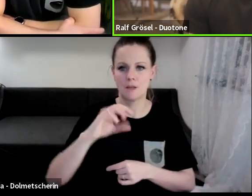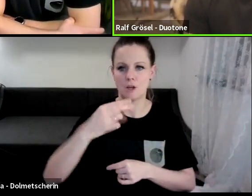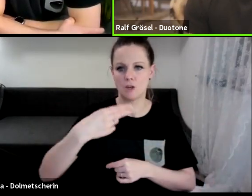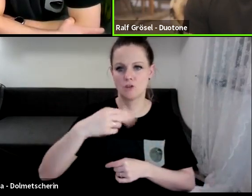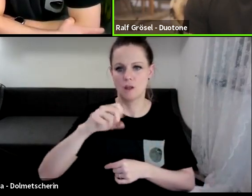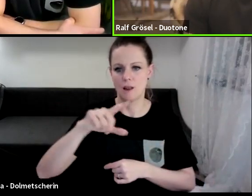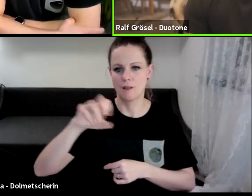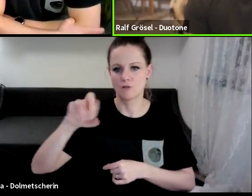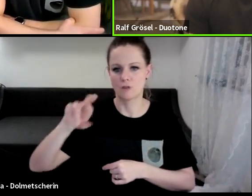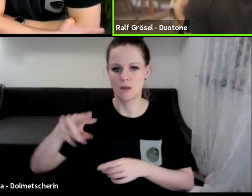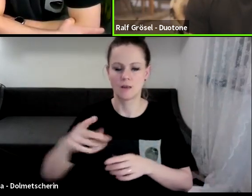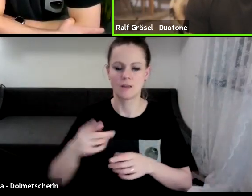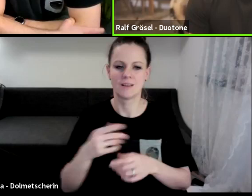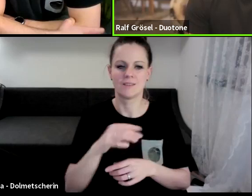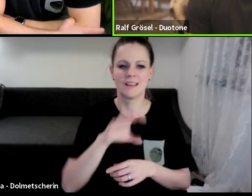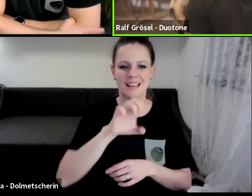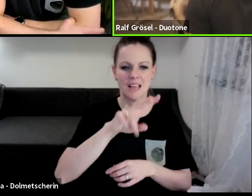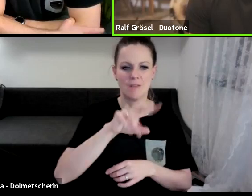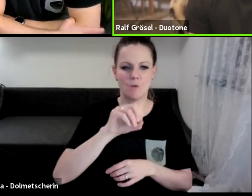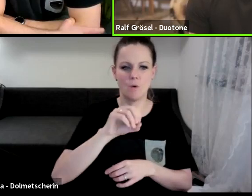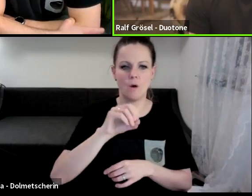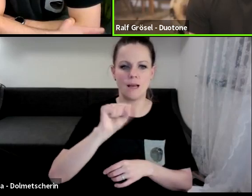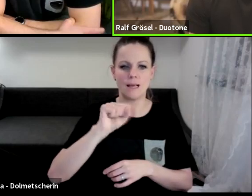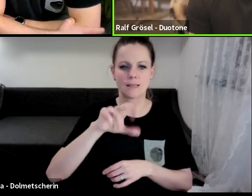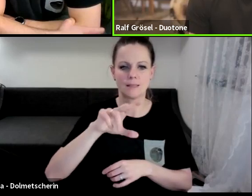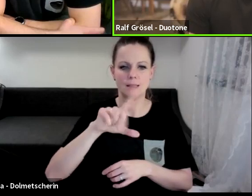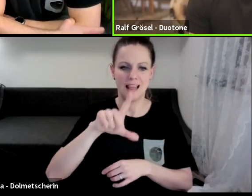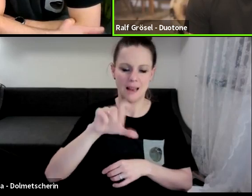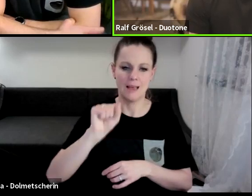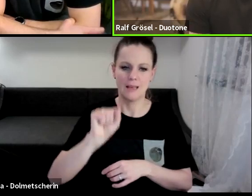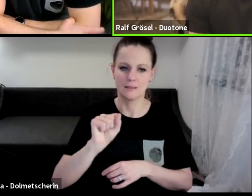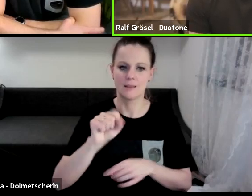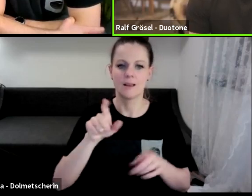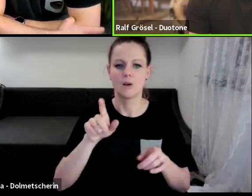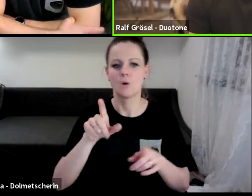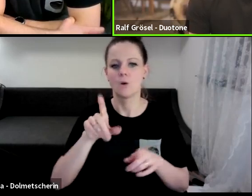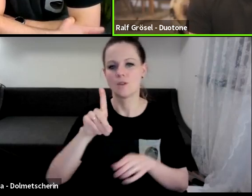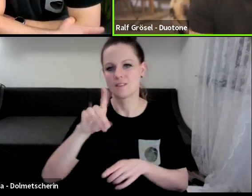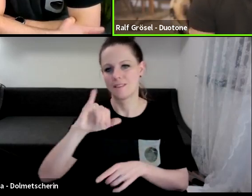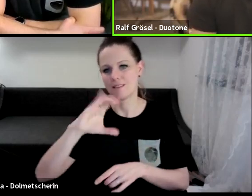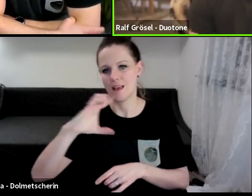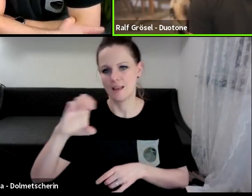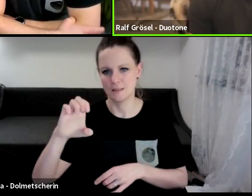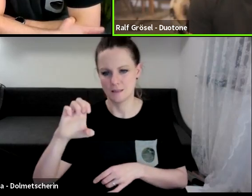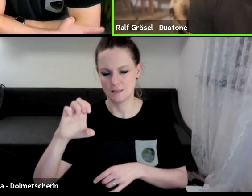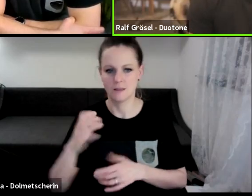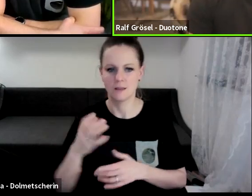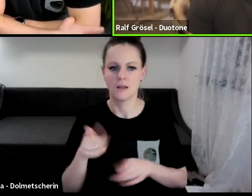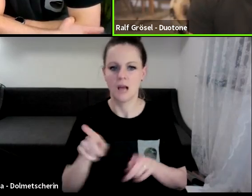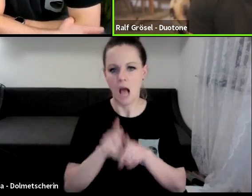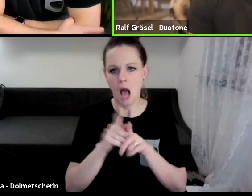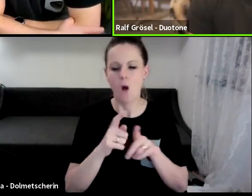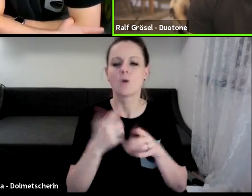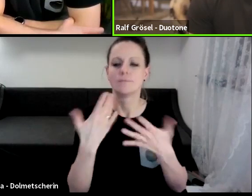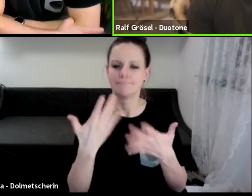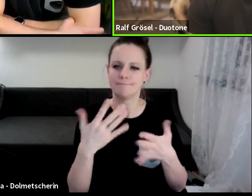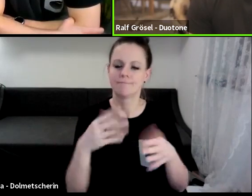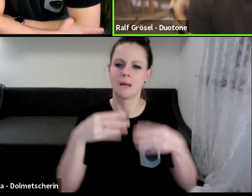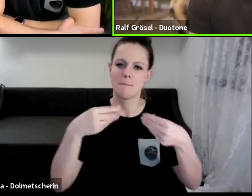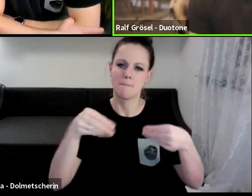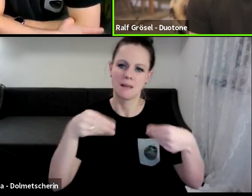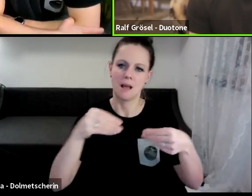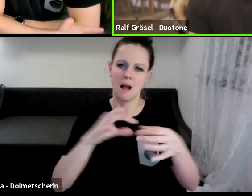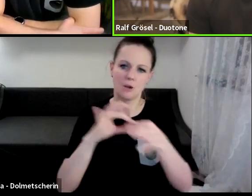das heißt also, der Evo SLS wird dann auch, es wird ein DICE höchstwahrscheinlich dann eben auch in dieser Materialkombination geben und